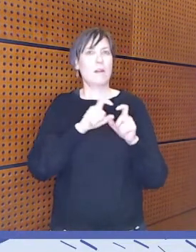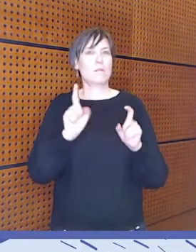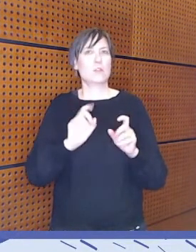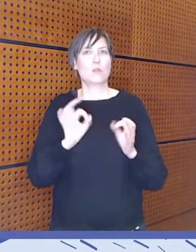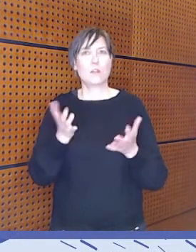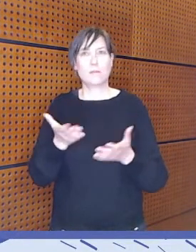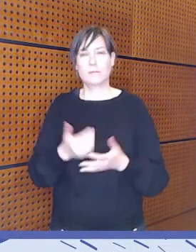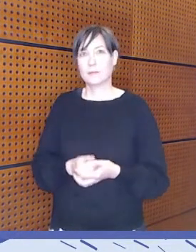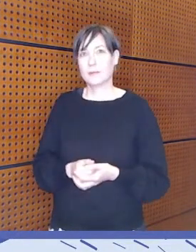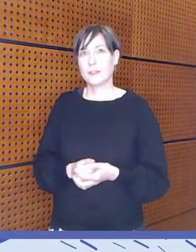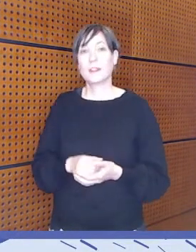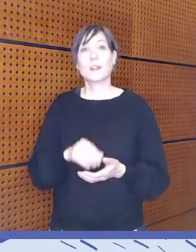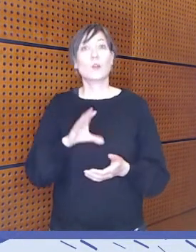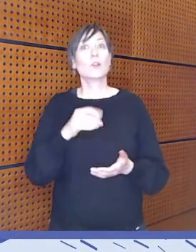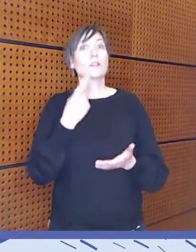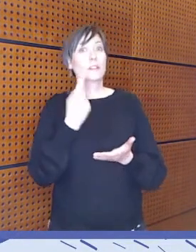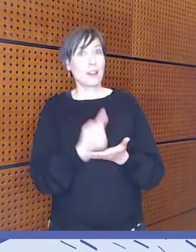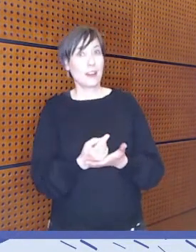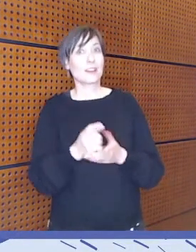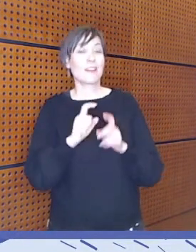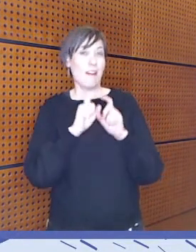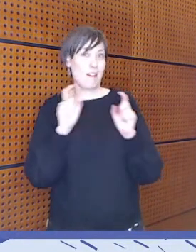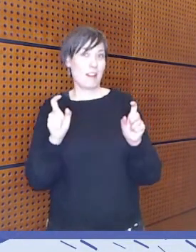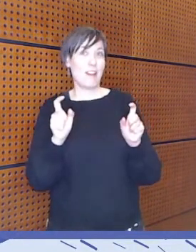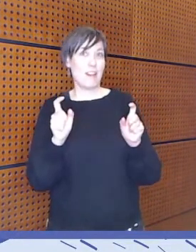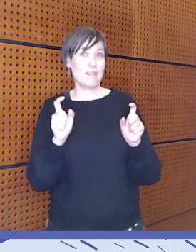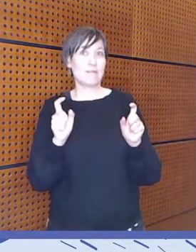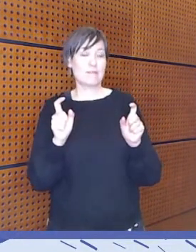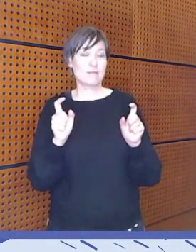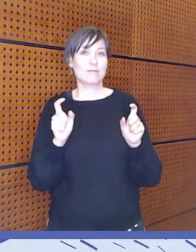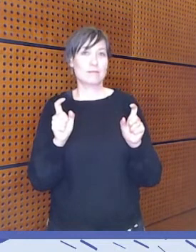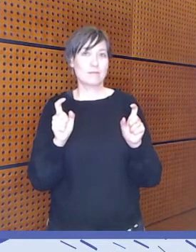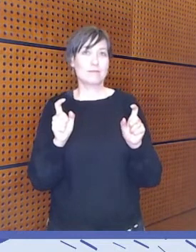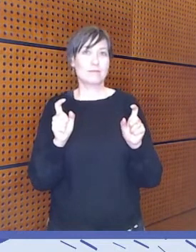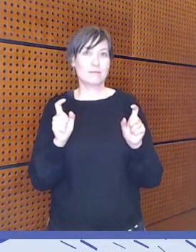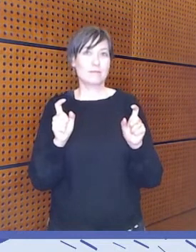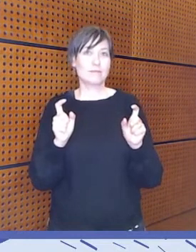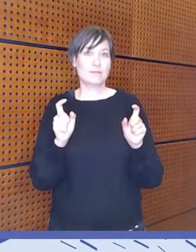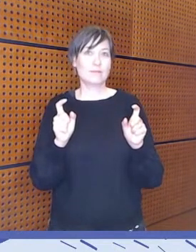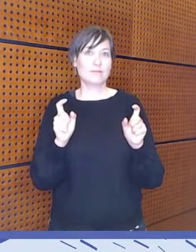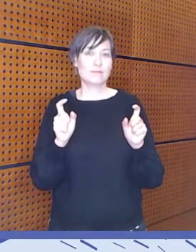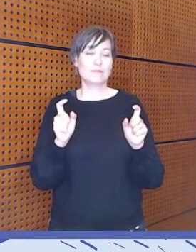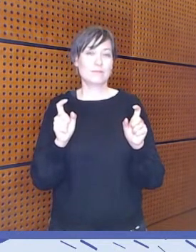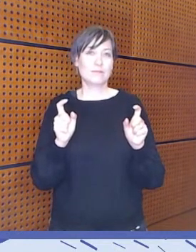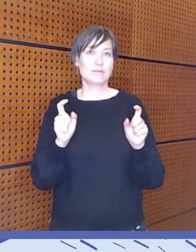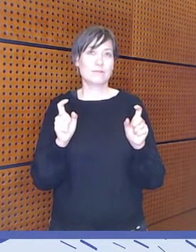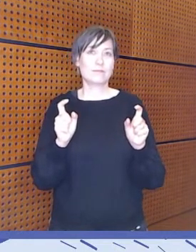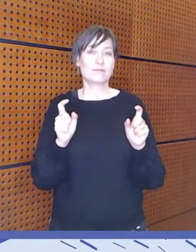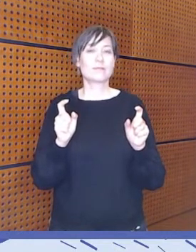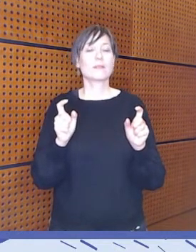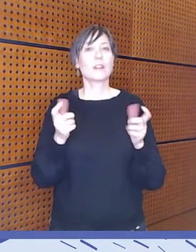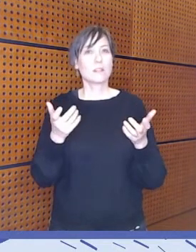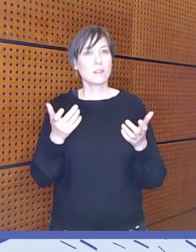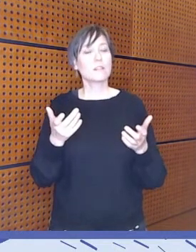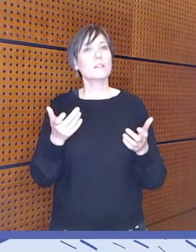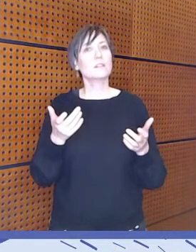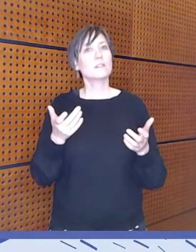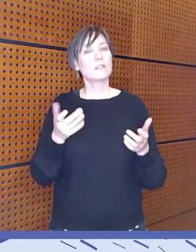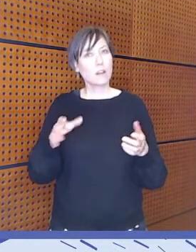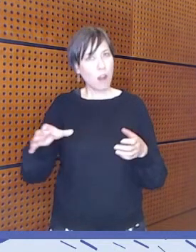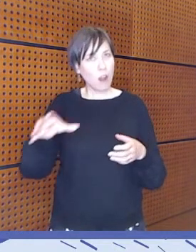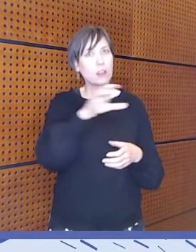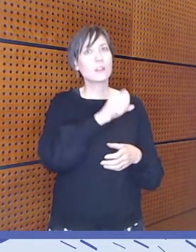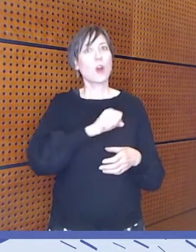tärkeä aihe, erityisesti sen näkökulmasta, että kaikilla on mahdollisuus olla